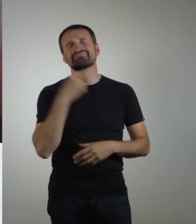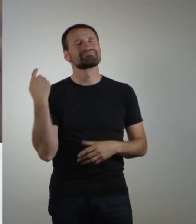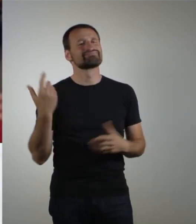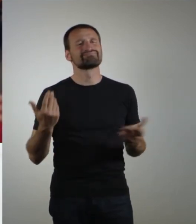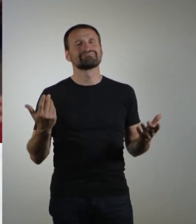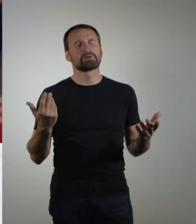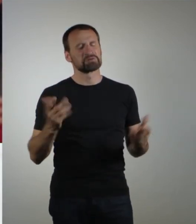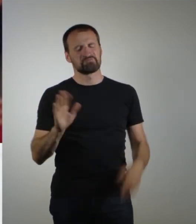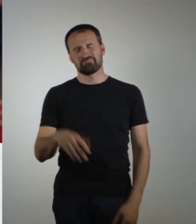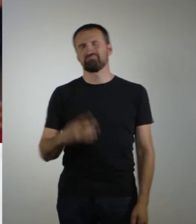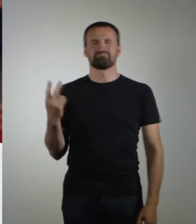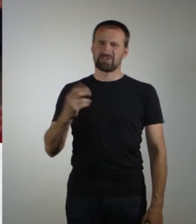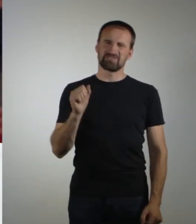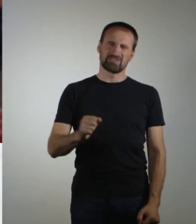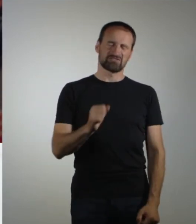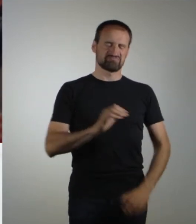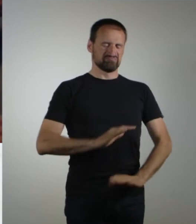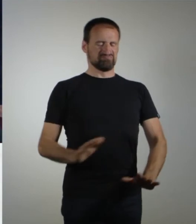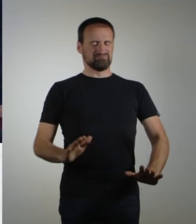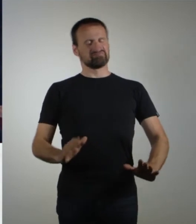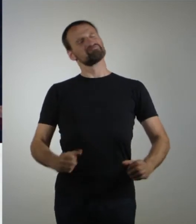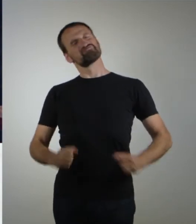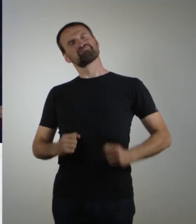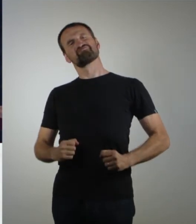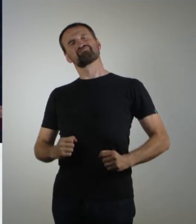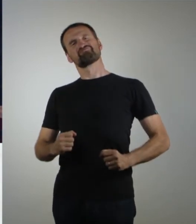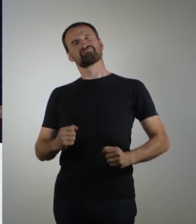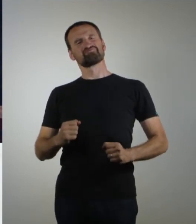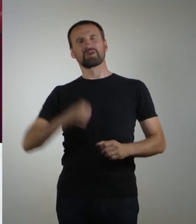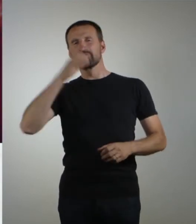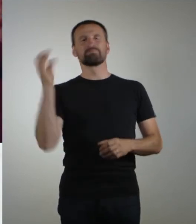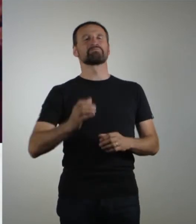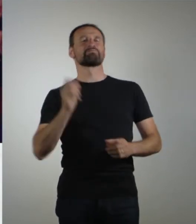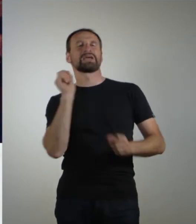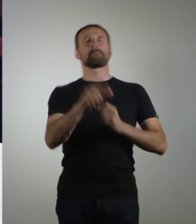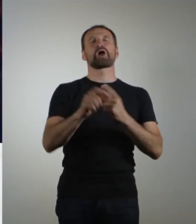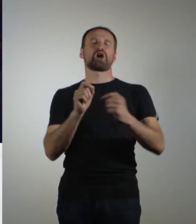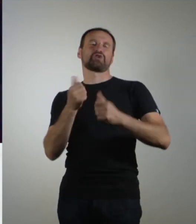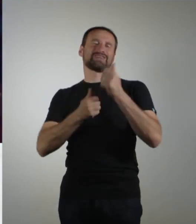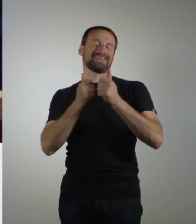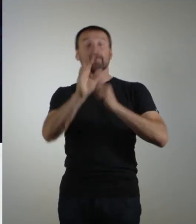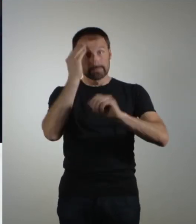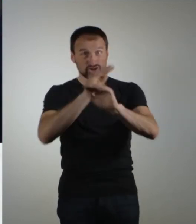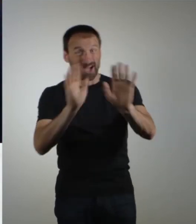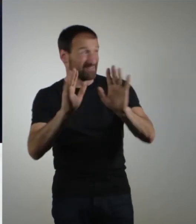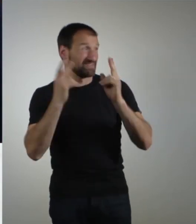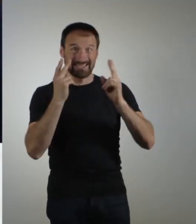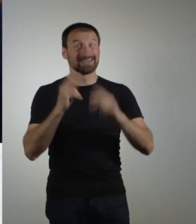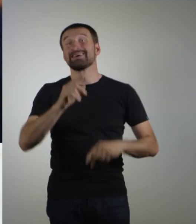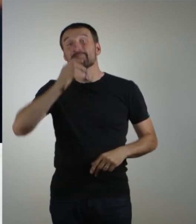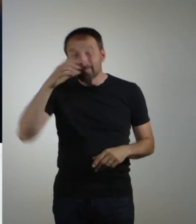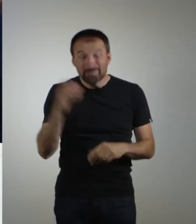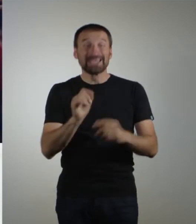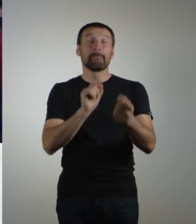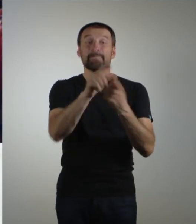Basti und Bautz gehen ja aber mit erhobenem Haupt aus dem Bierpong-Turnier. Ganz wichtig. Das heißt nur, Bierpong ist aber Apfelschorle. Nur